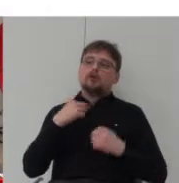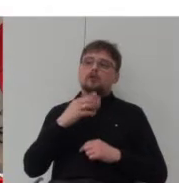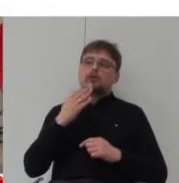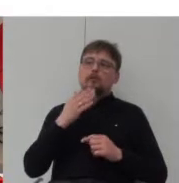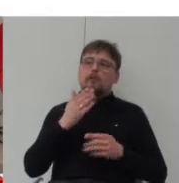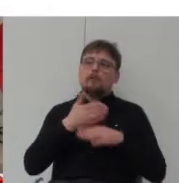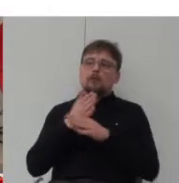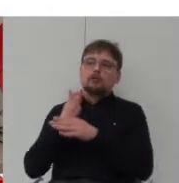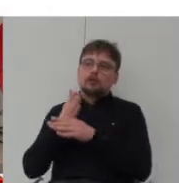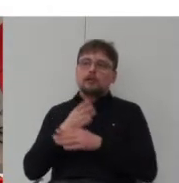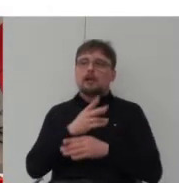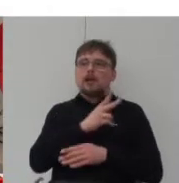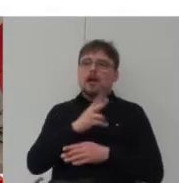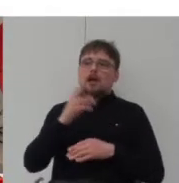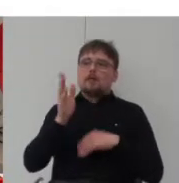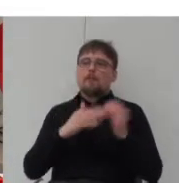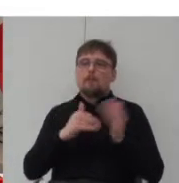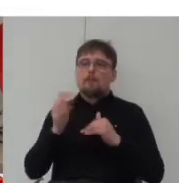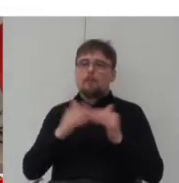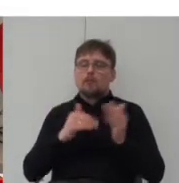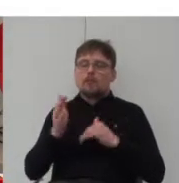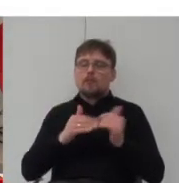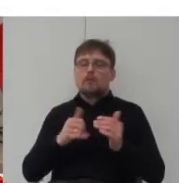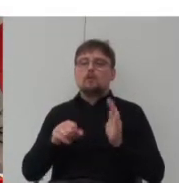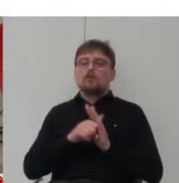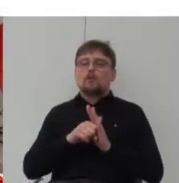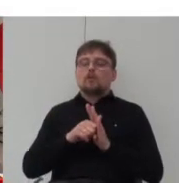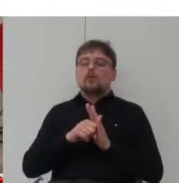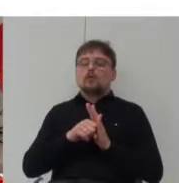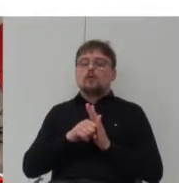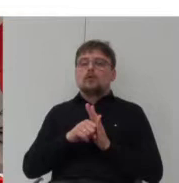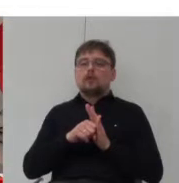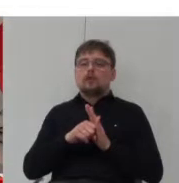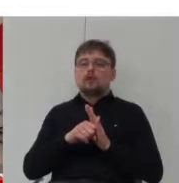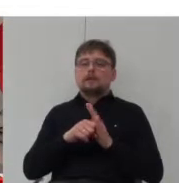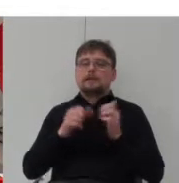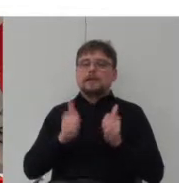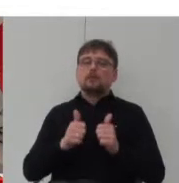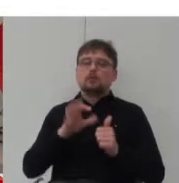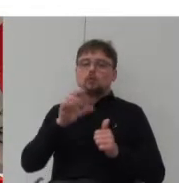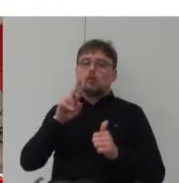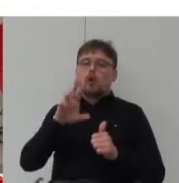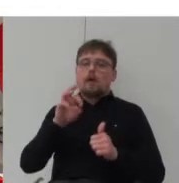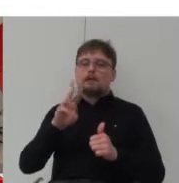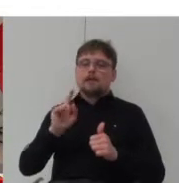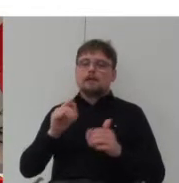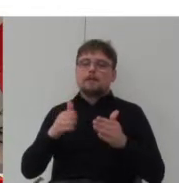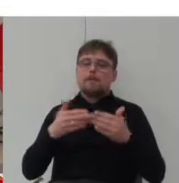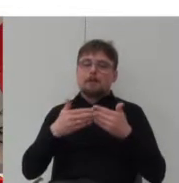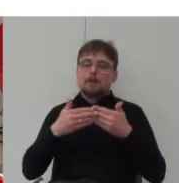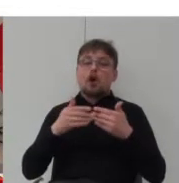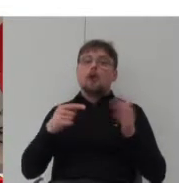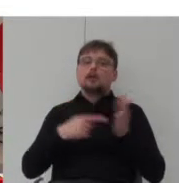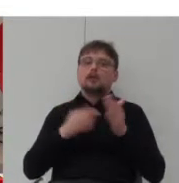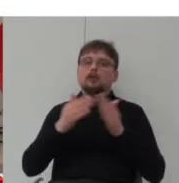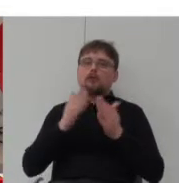domy do stanu surowego zamkniętego i dopiero kiedy ostatni dom zostanie skończony czy doprowadzony do tego